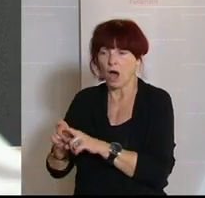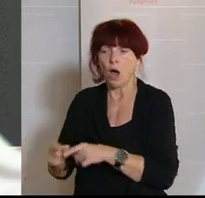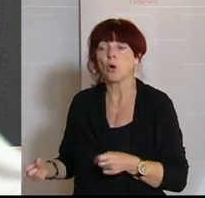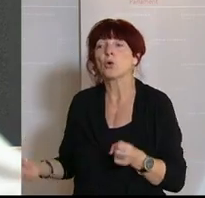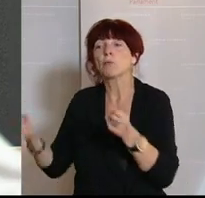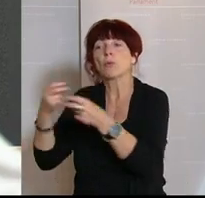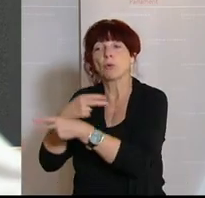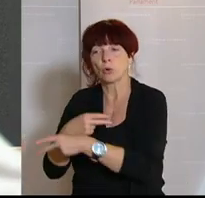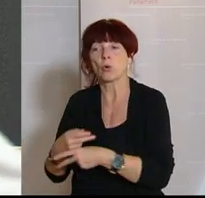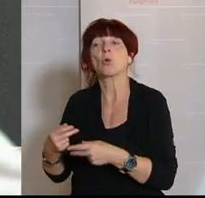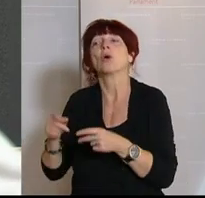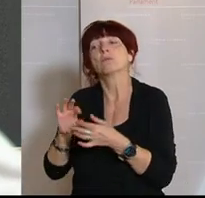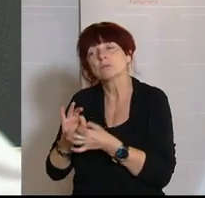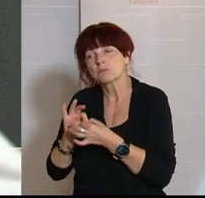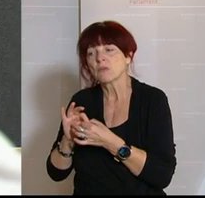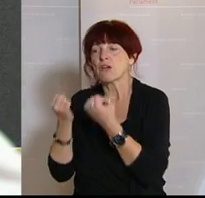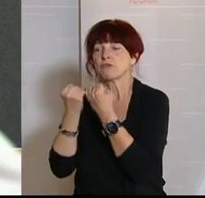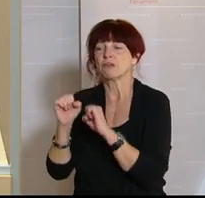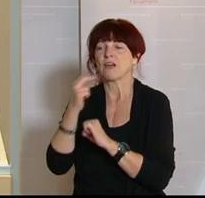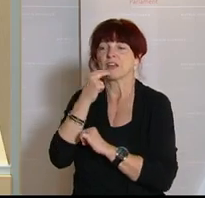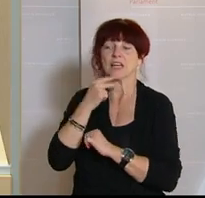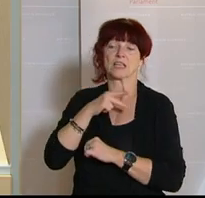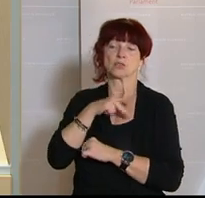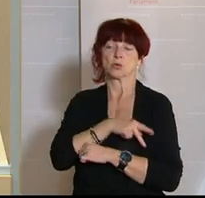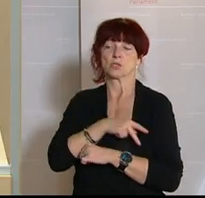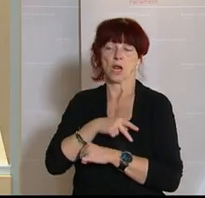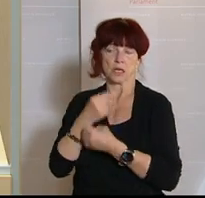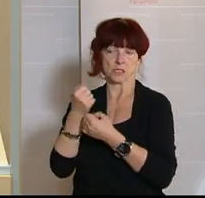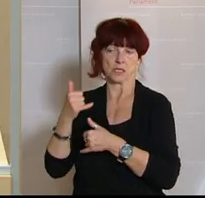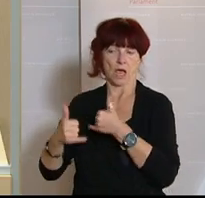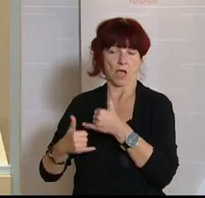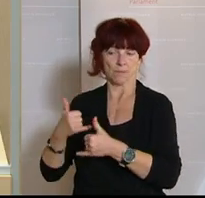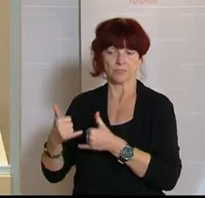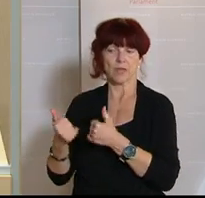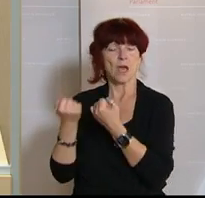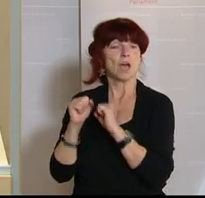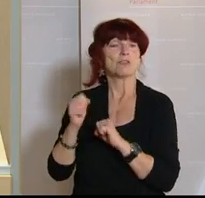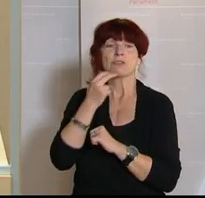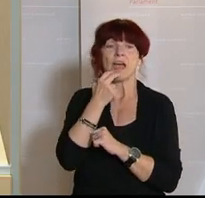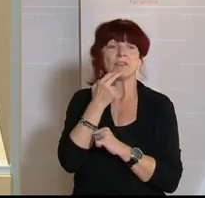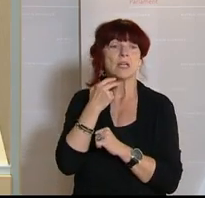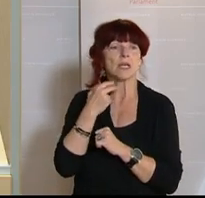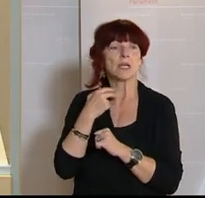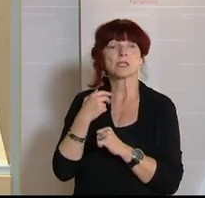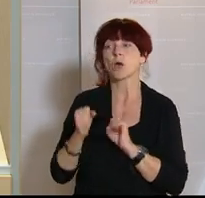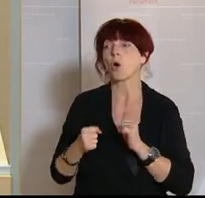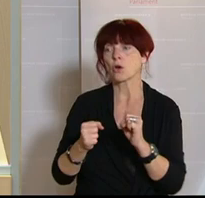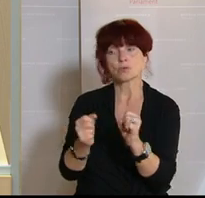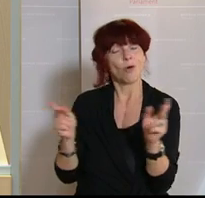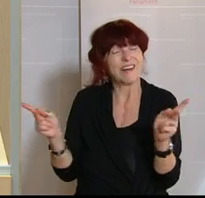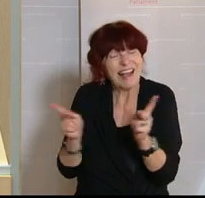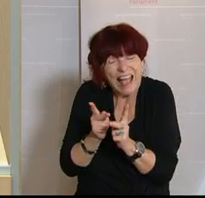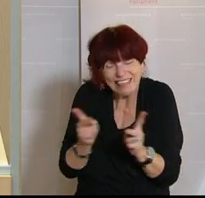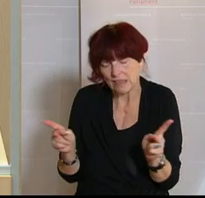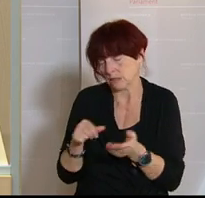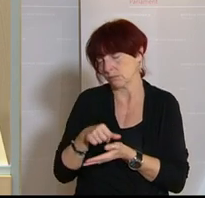Soziale Jahr. Sehr geehrte Damen und Herren, das freiwillige Engagement ist und bleibt unbezahlbar, aber